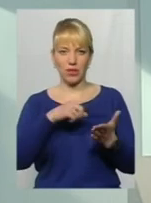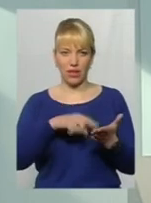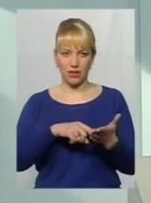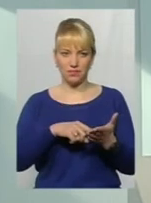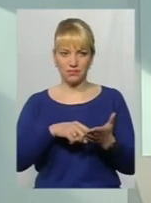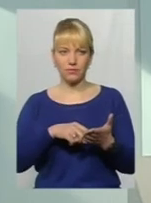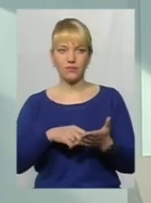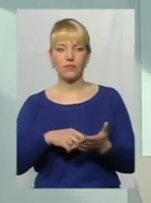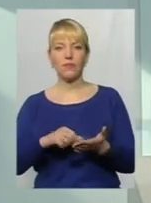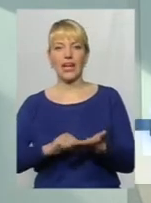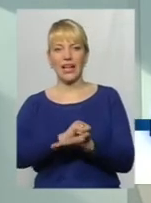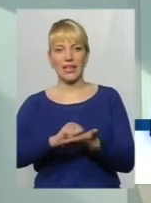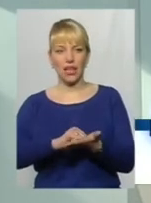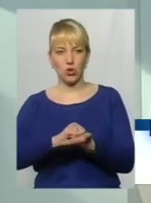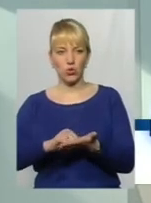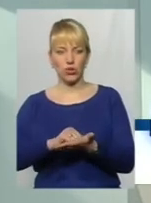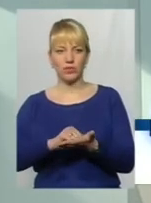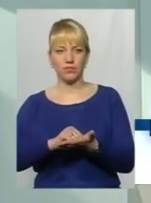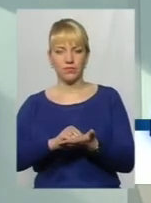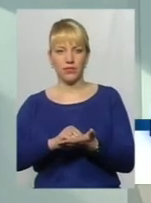кладуть асфальт у воду.